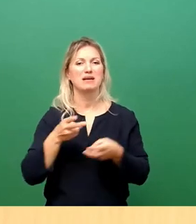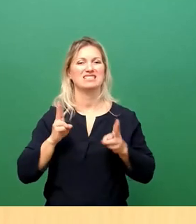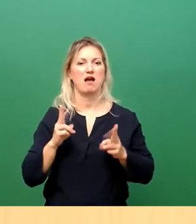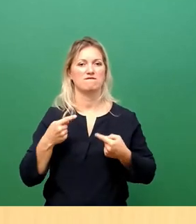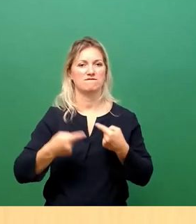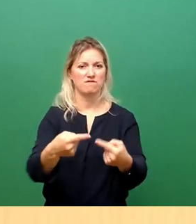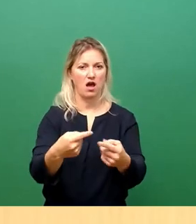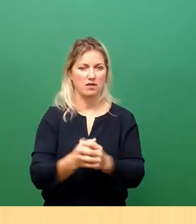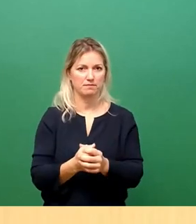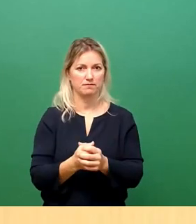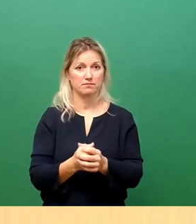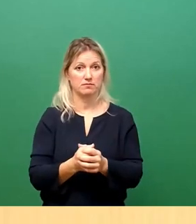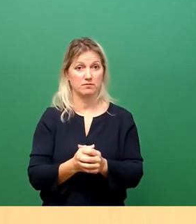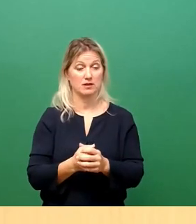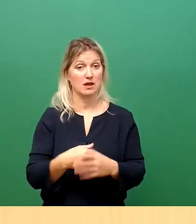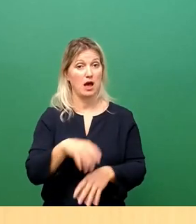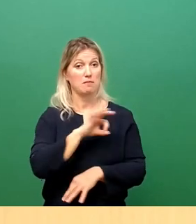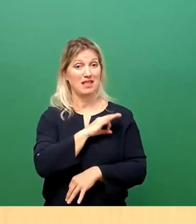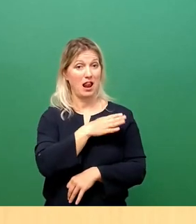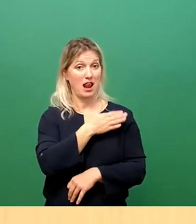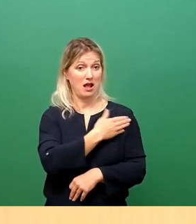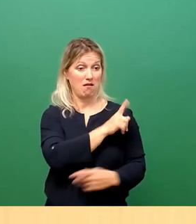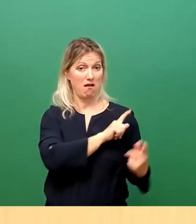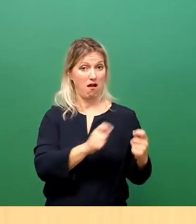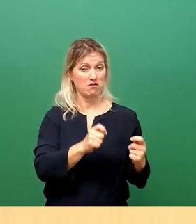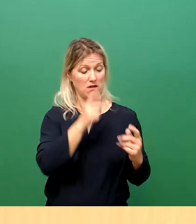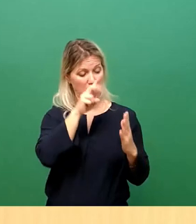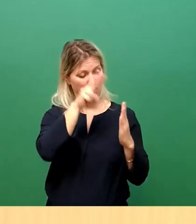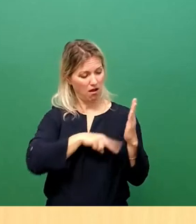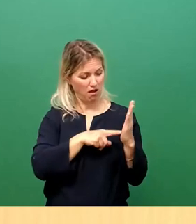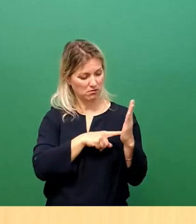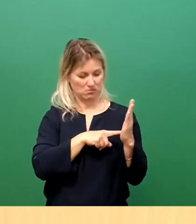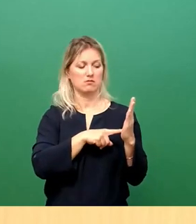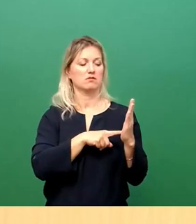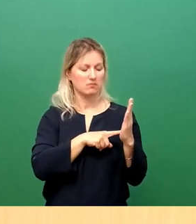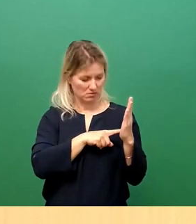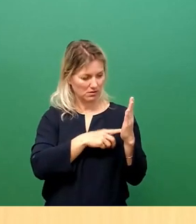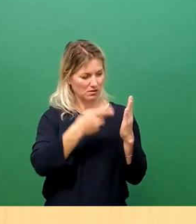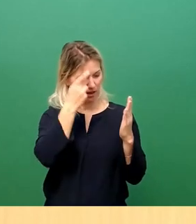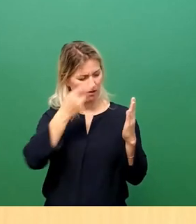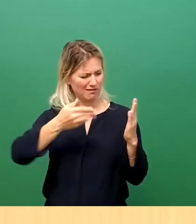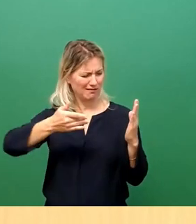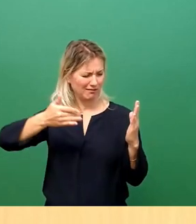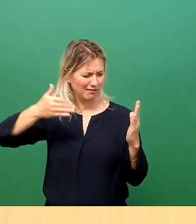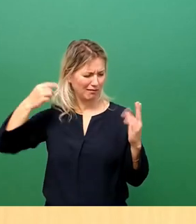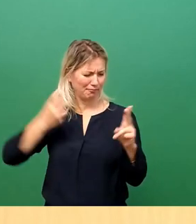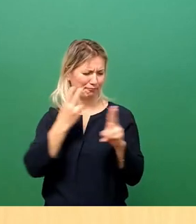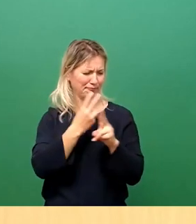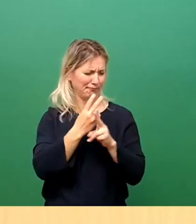der Linken liest, fühlt sich der eine oder andere an die unendliche Geschichte von Michael Ender erinnert. So geht es